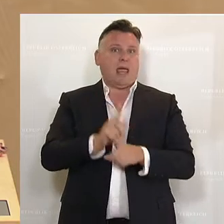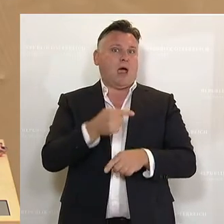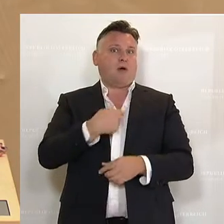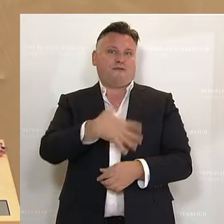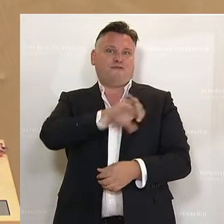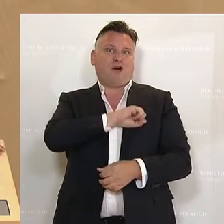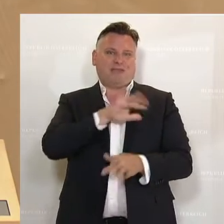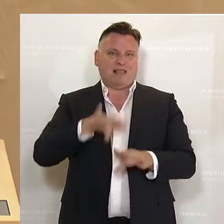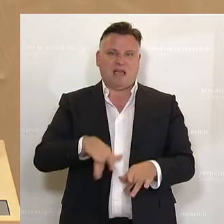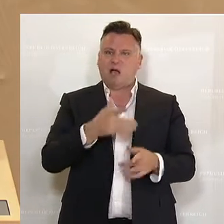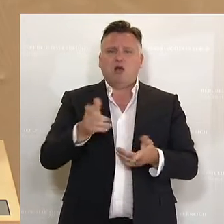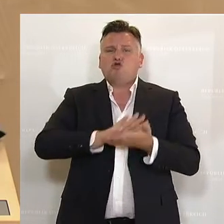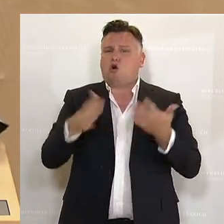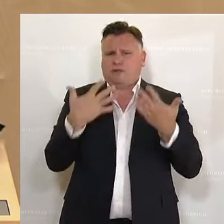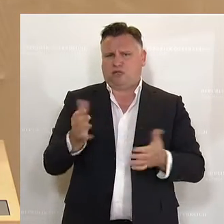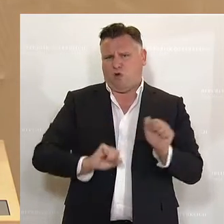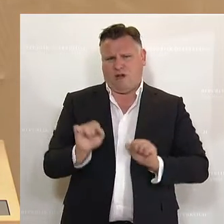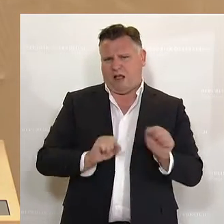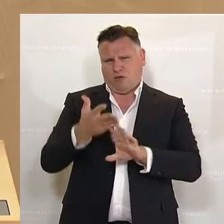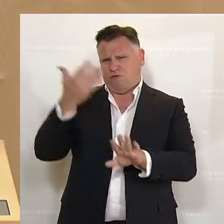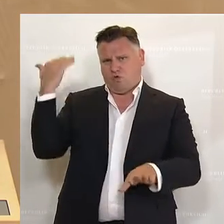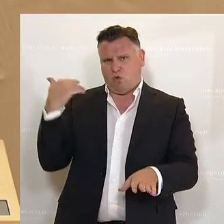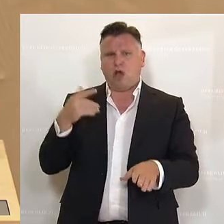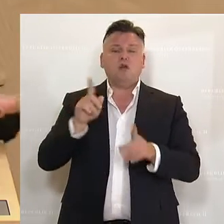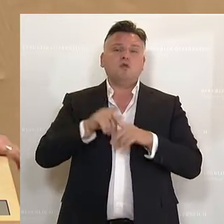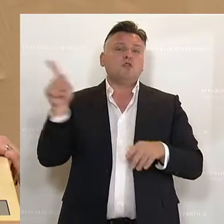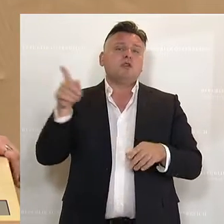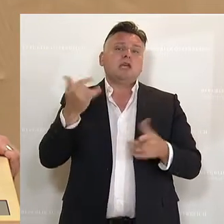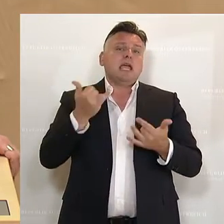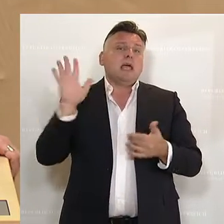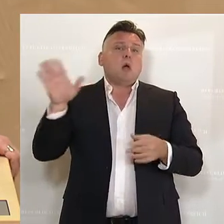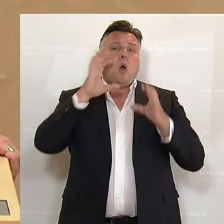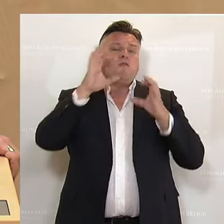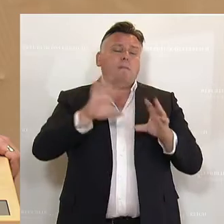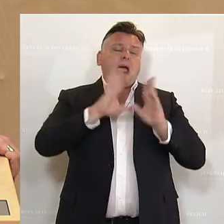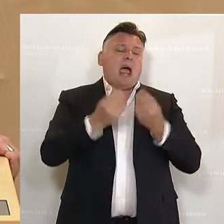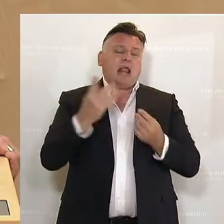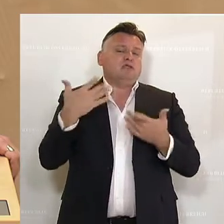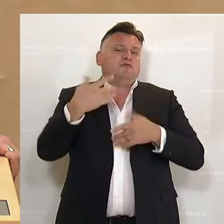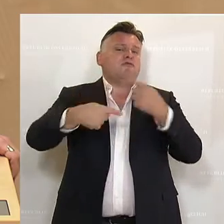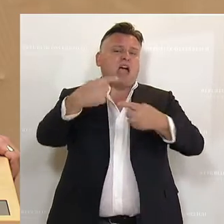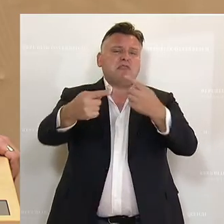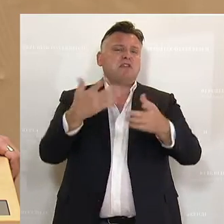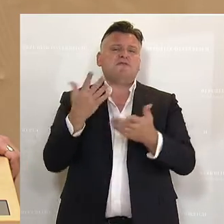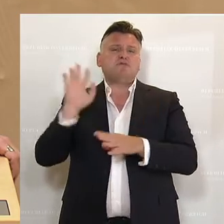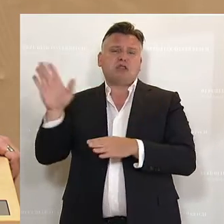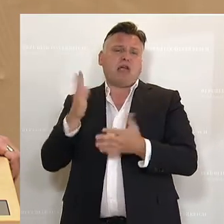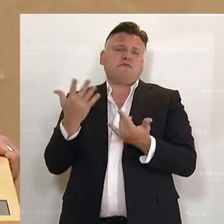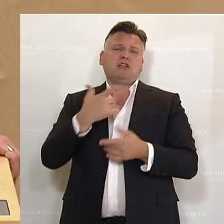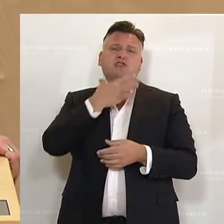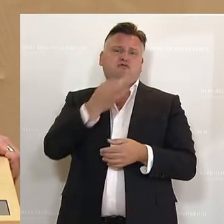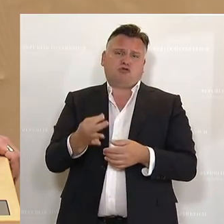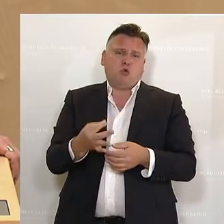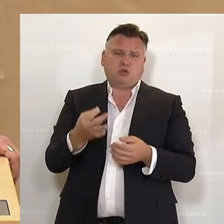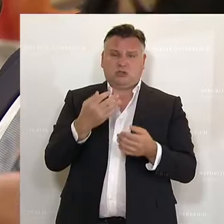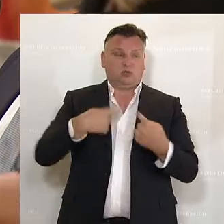nie. Noch nie. Und Sie machen sich weiterhin die Welt, wie es Ihnen gefällt. Und das alles auf Kosten unserer Republik, auf Kosten der